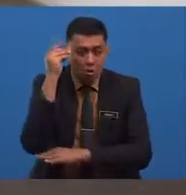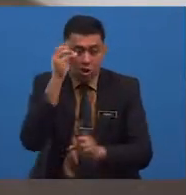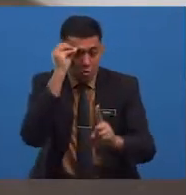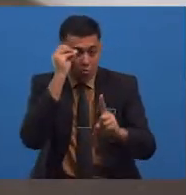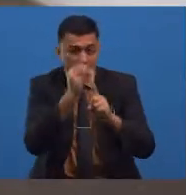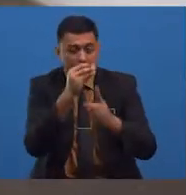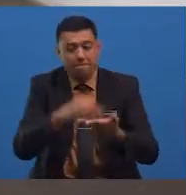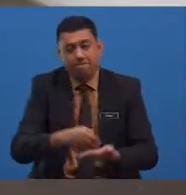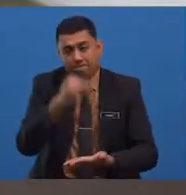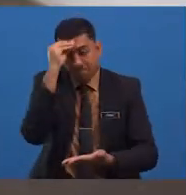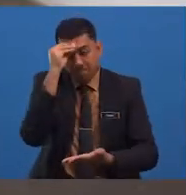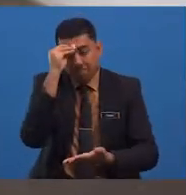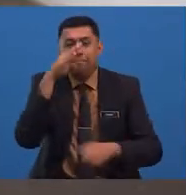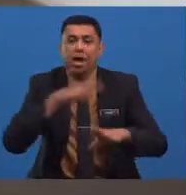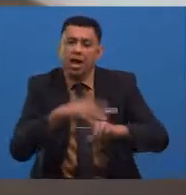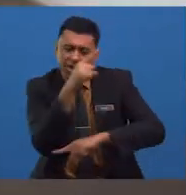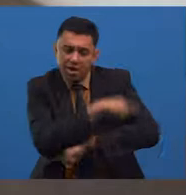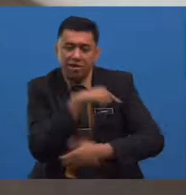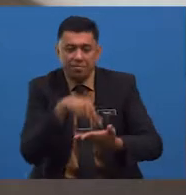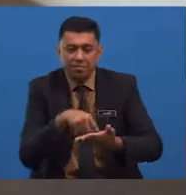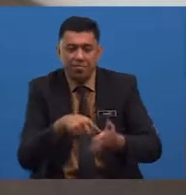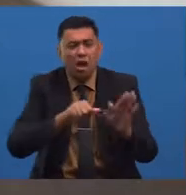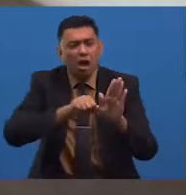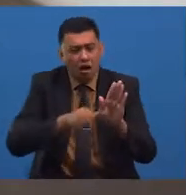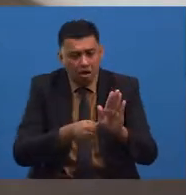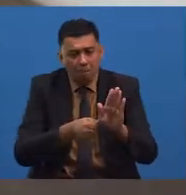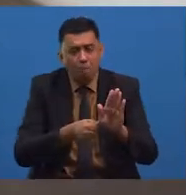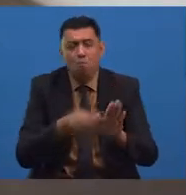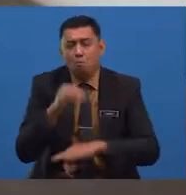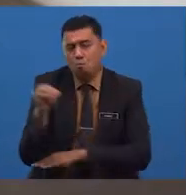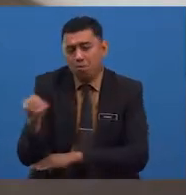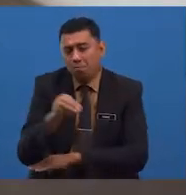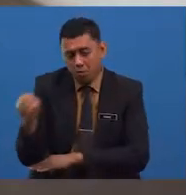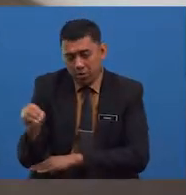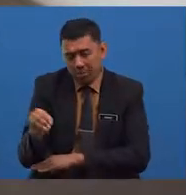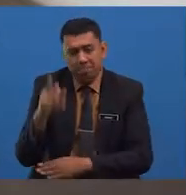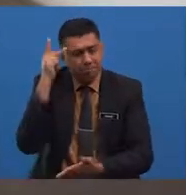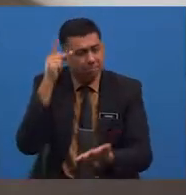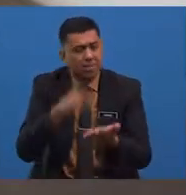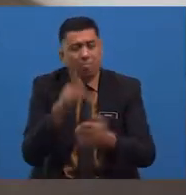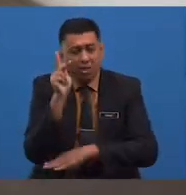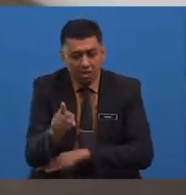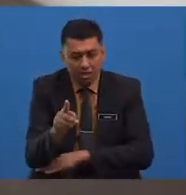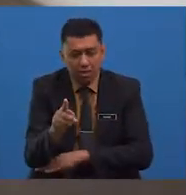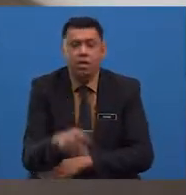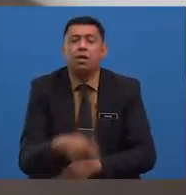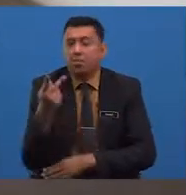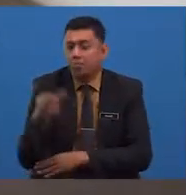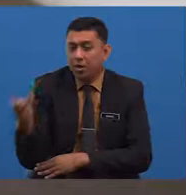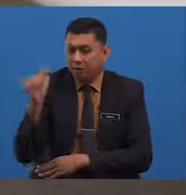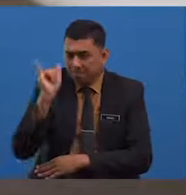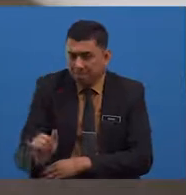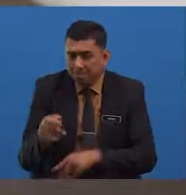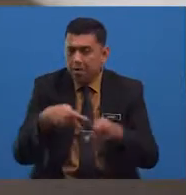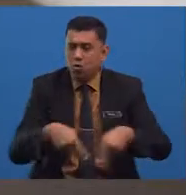pembelajaran pada hari ini agar murid-murid dapat mengenalpasti perkara yang perlu